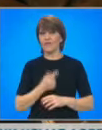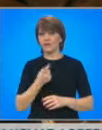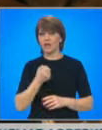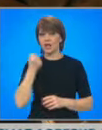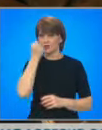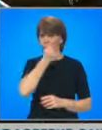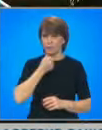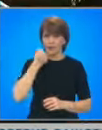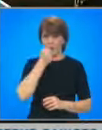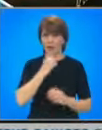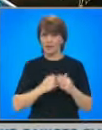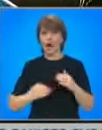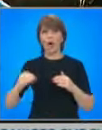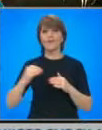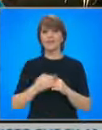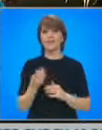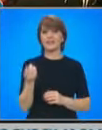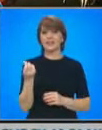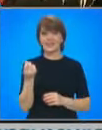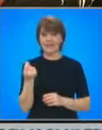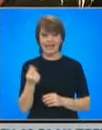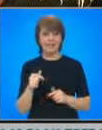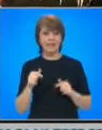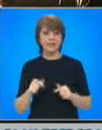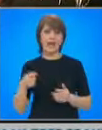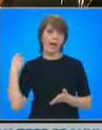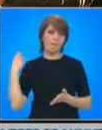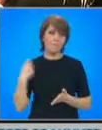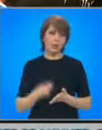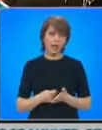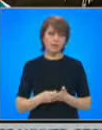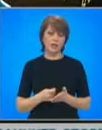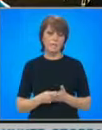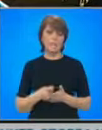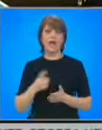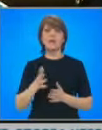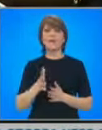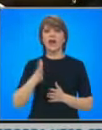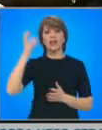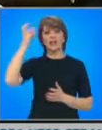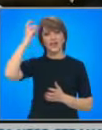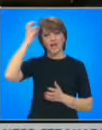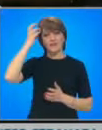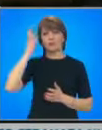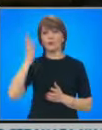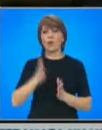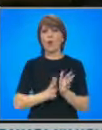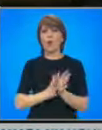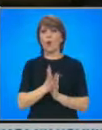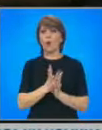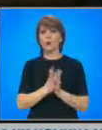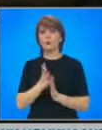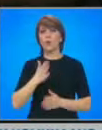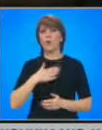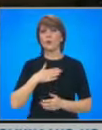и съответно хората биват ощияни. Сега ще се плащат директно служителите на държавните горски стопанства, за да няма злоупотреби